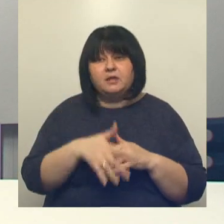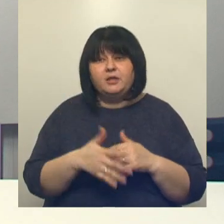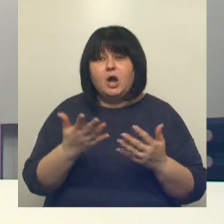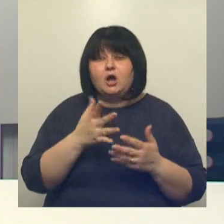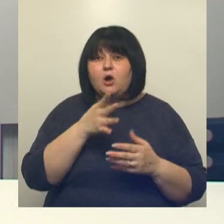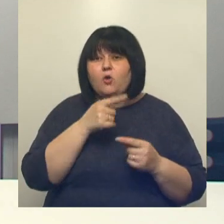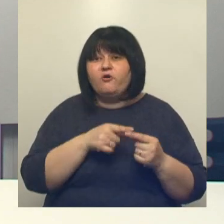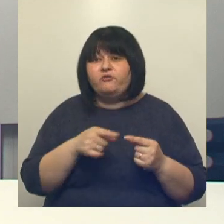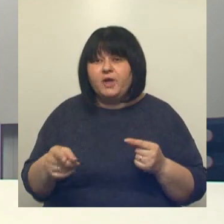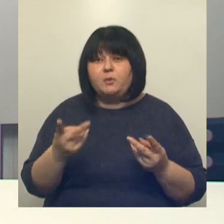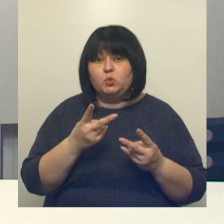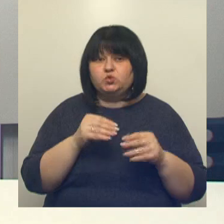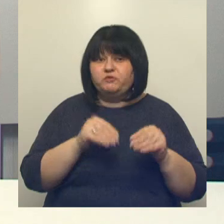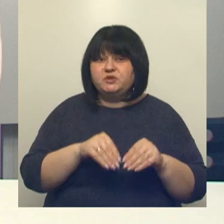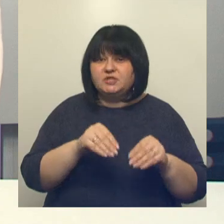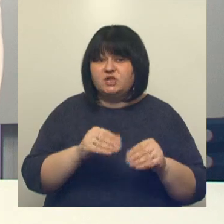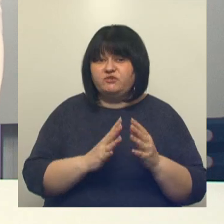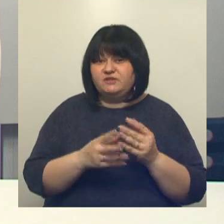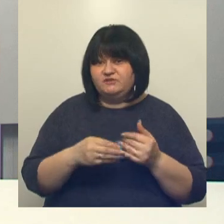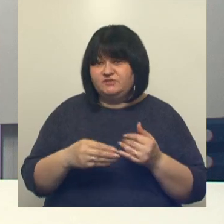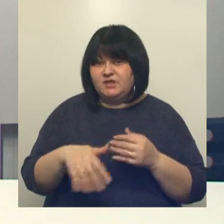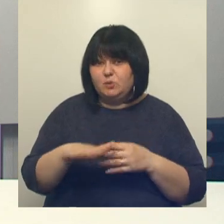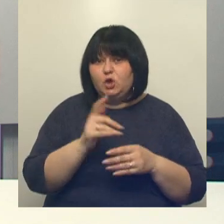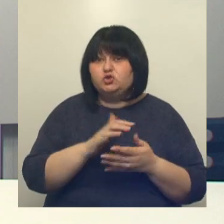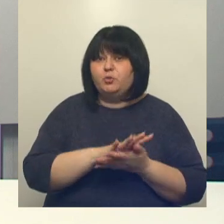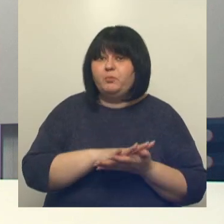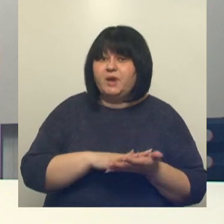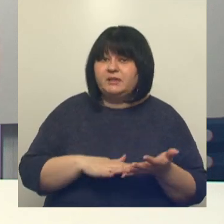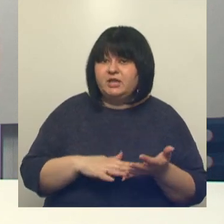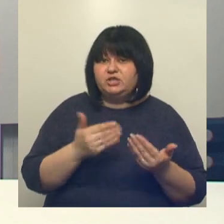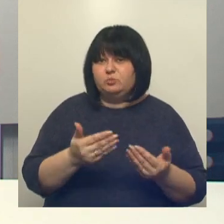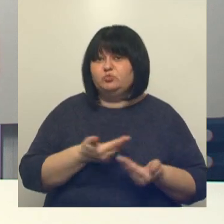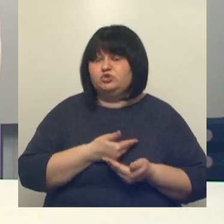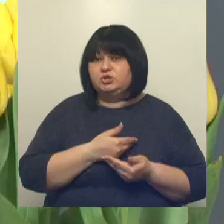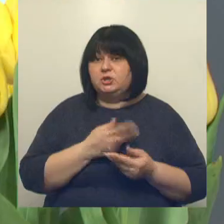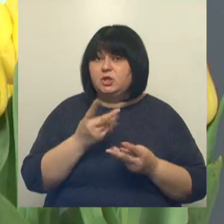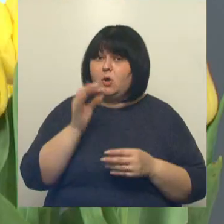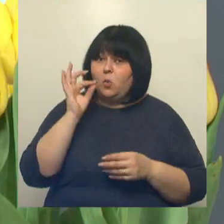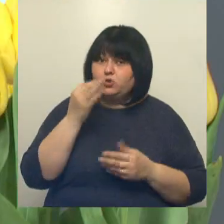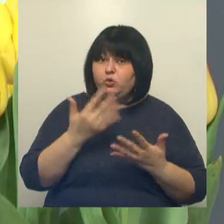время нужно уже высаживать его в грунт, чтобы продлить жизнь? Вообще, это лучше делать осенью или весной?